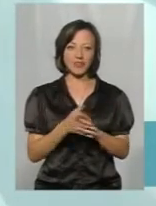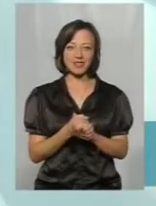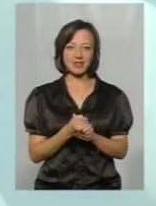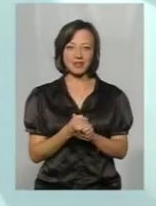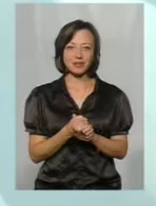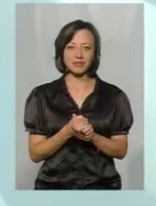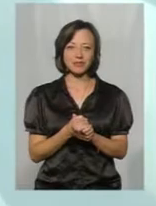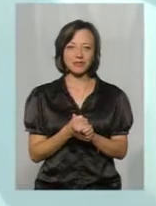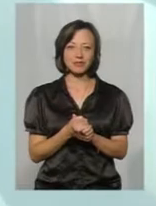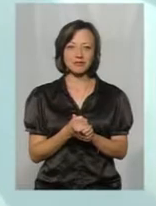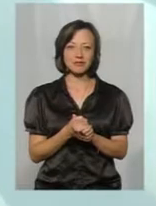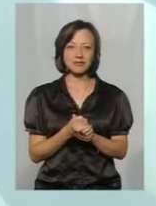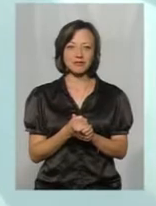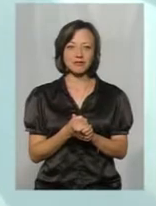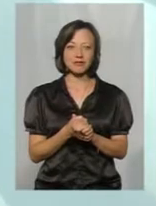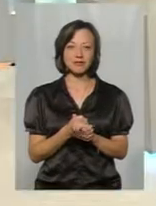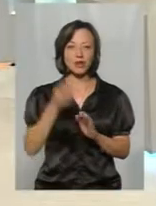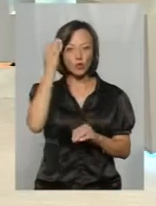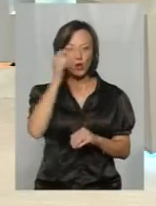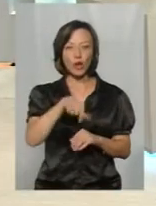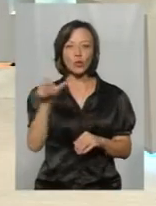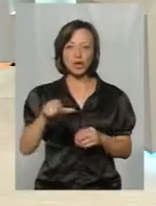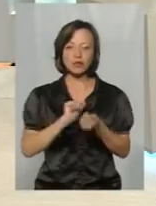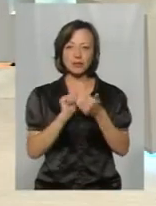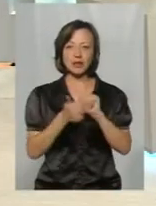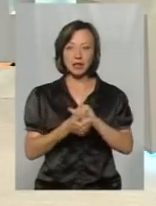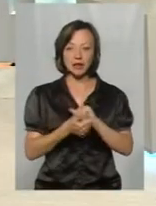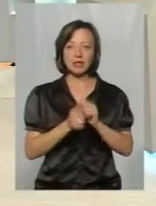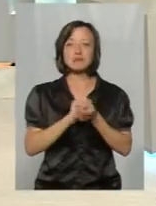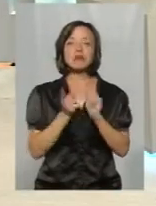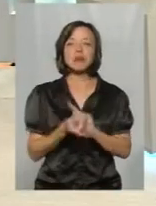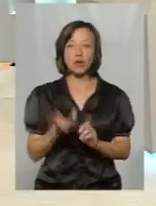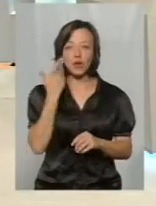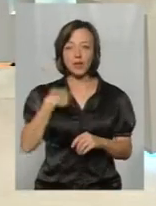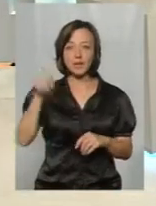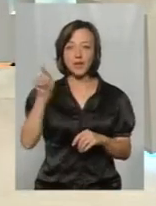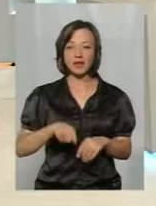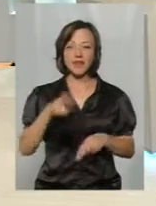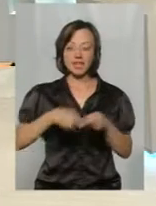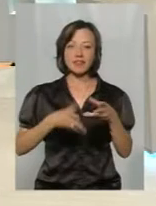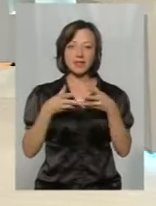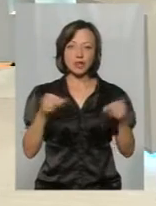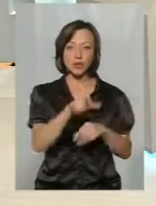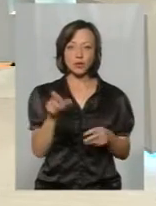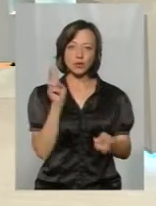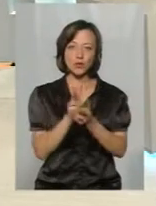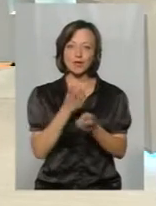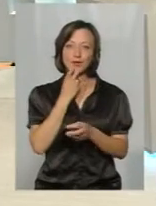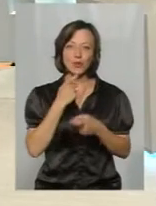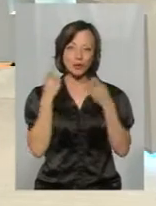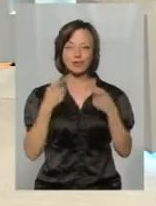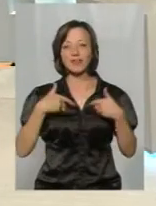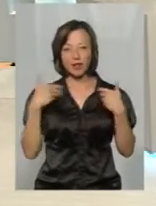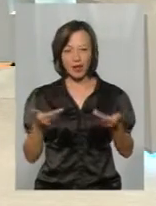думка людей змінилася. Коли я приїхав вже в кінці весни, то люди вже зустрічали мене з посмішкою,